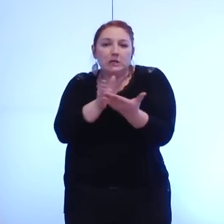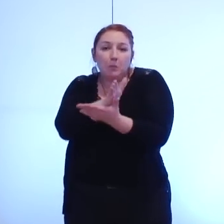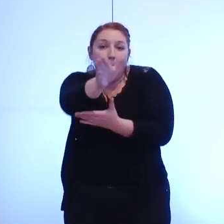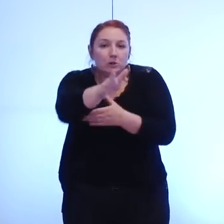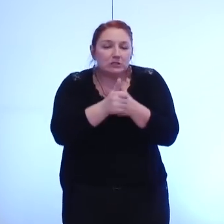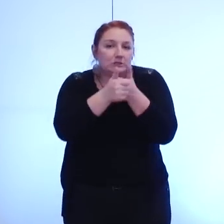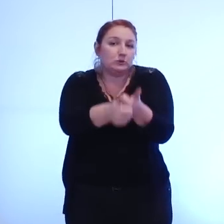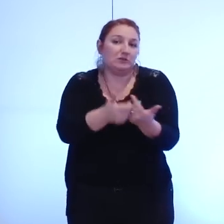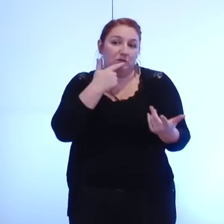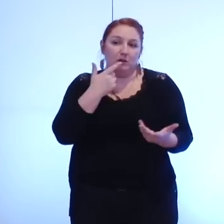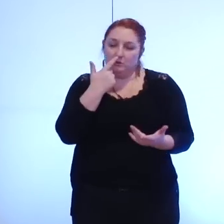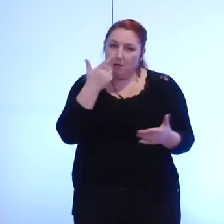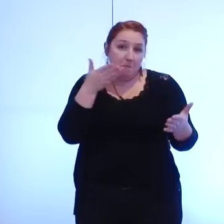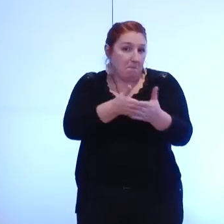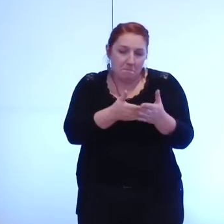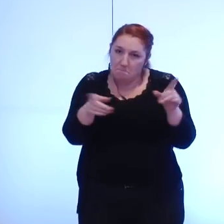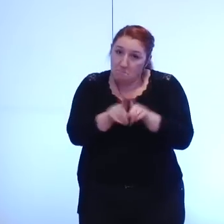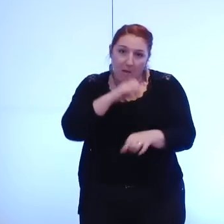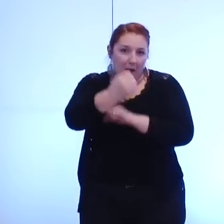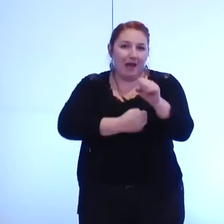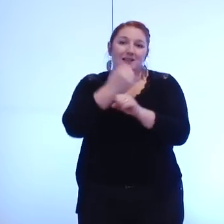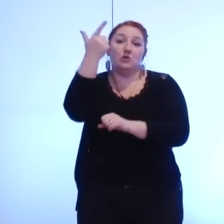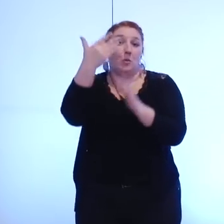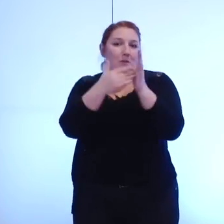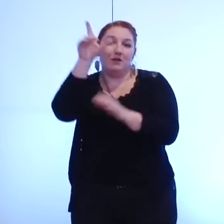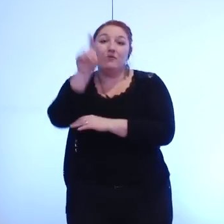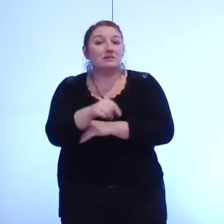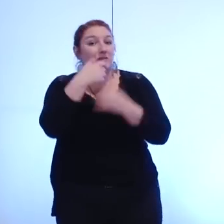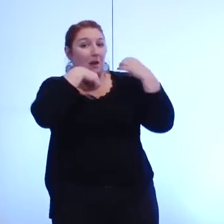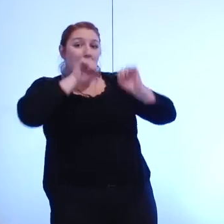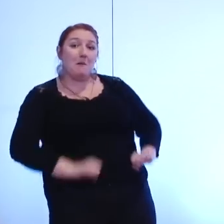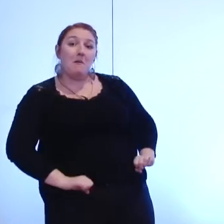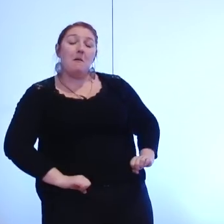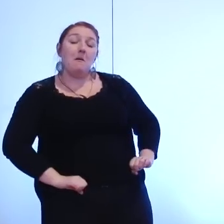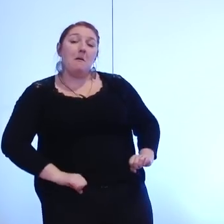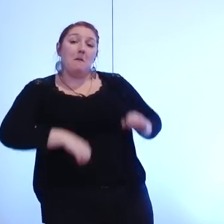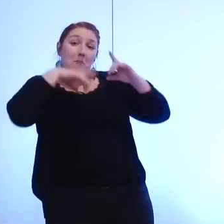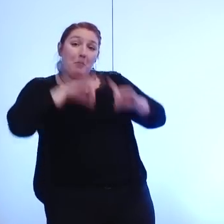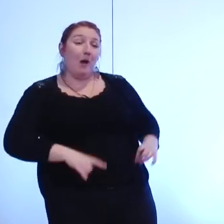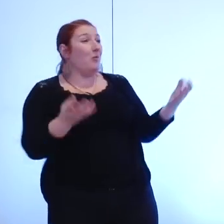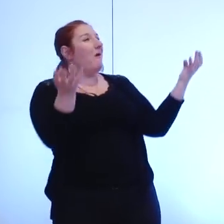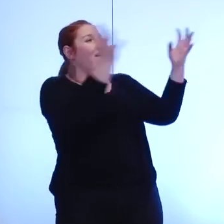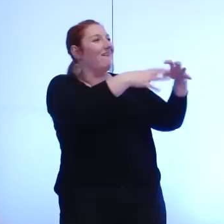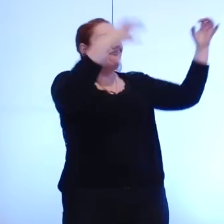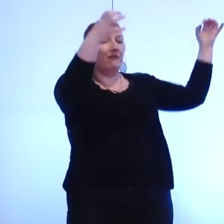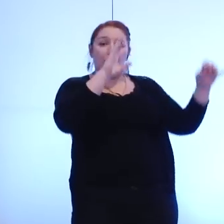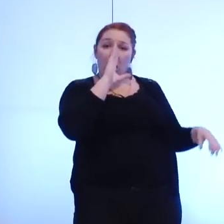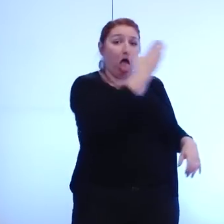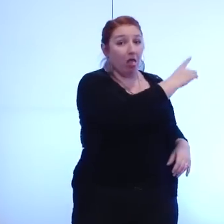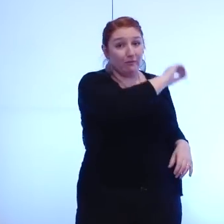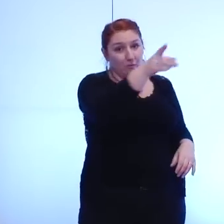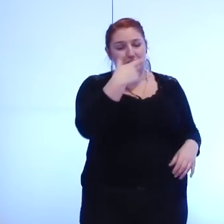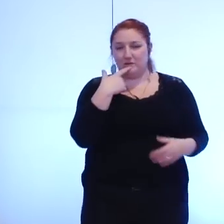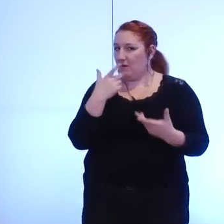nous aurons potentiellement la même difficulté en 2020 si le parlement ne revient pas sur cela et ne permet pas ce projet métropolitain ce qui